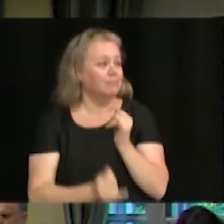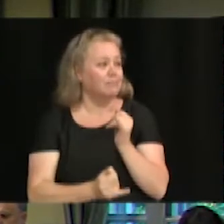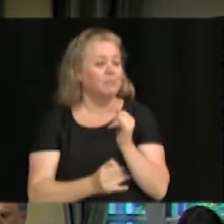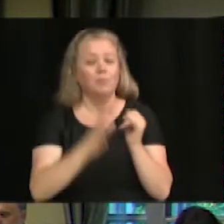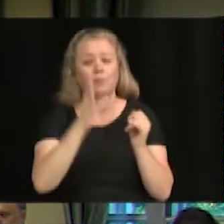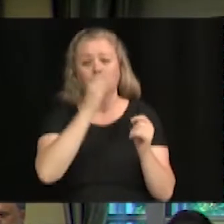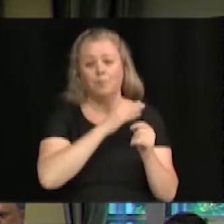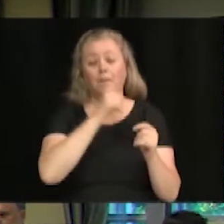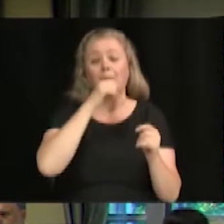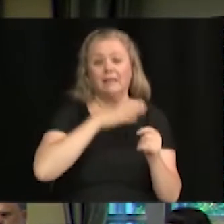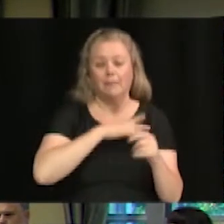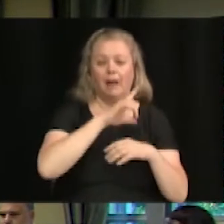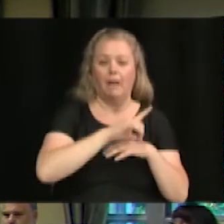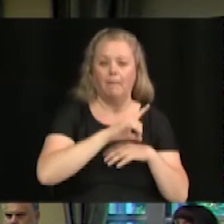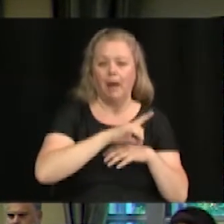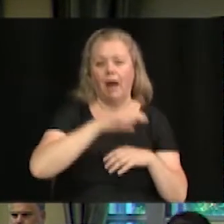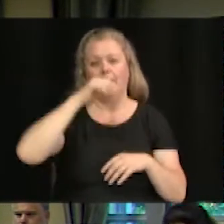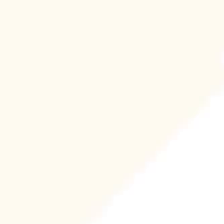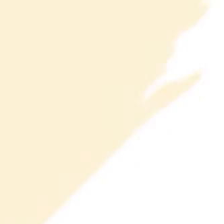Moreau. Bonne fin de soirée.